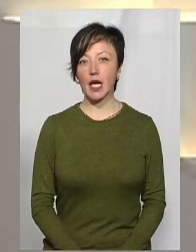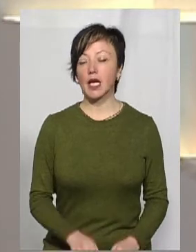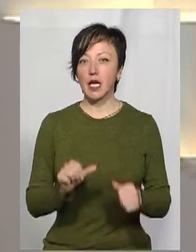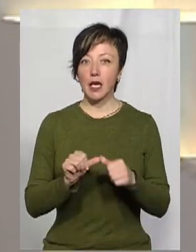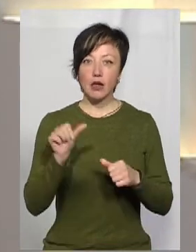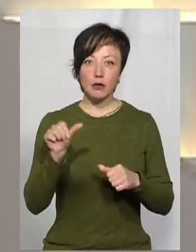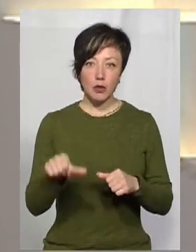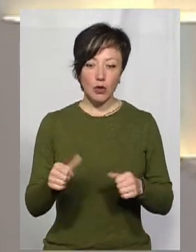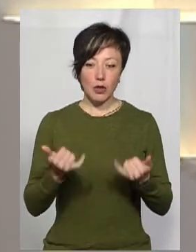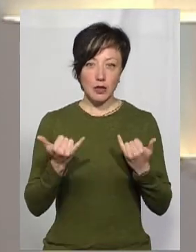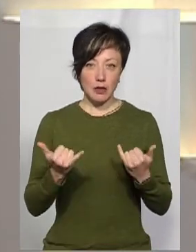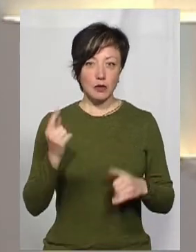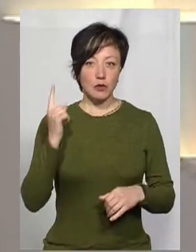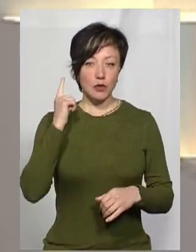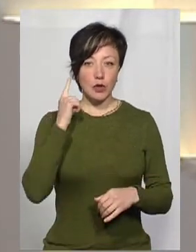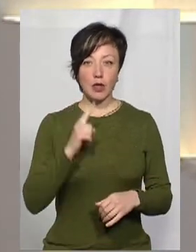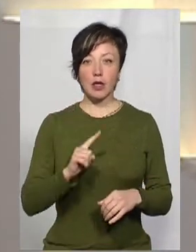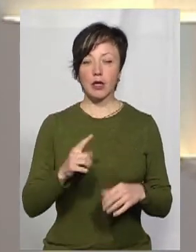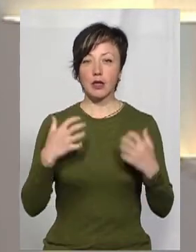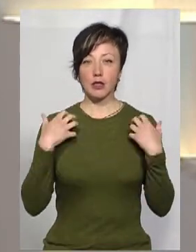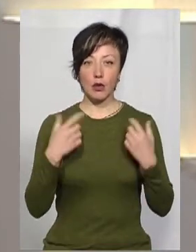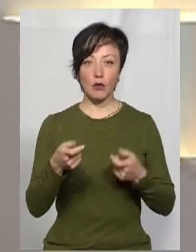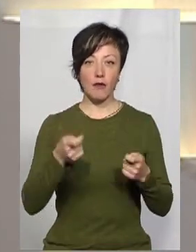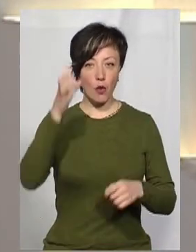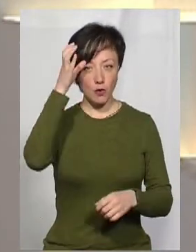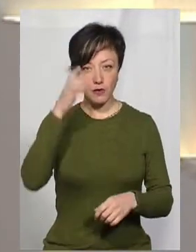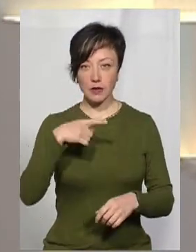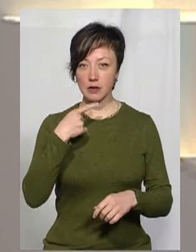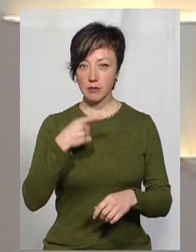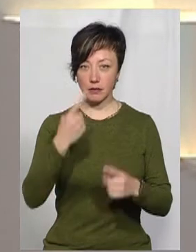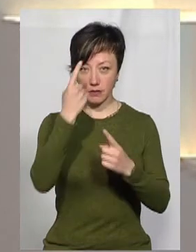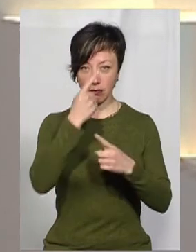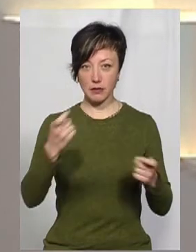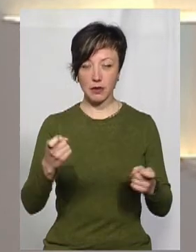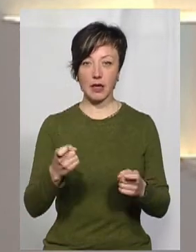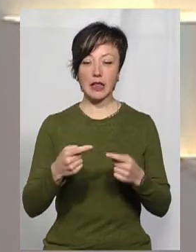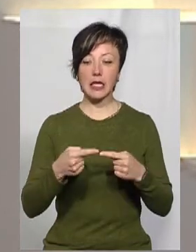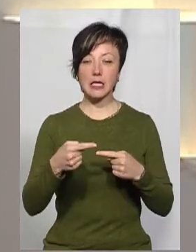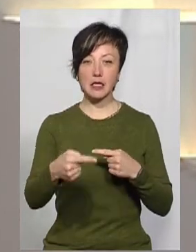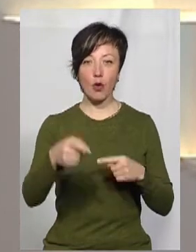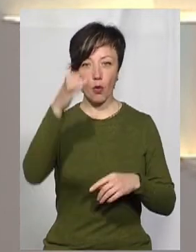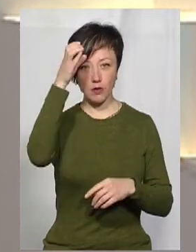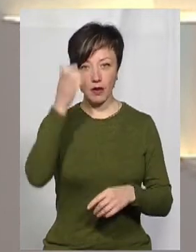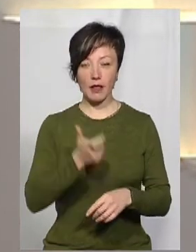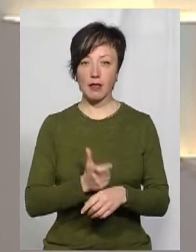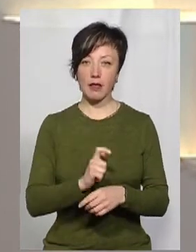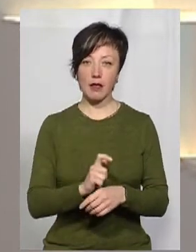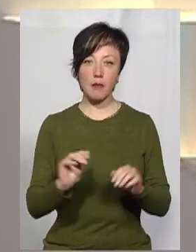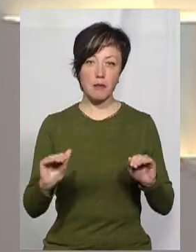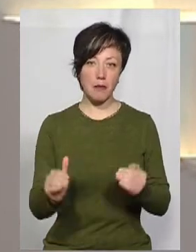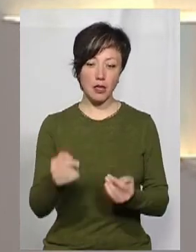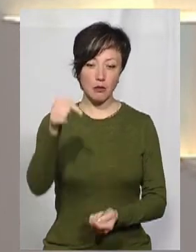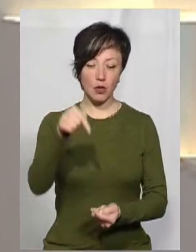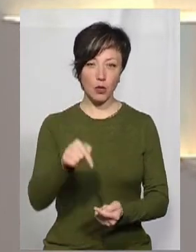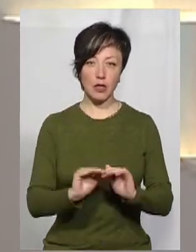Окрім того, що ми вже щойно почули, Тетяна Дупляк, силаючись на науковців, повідомила, що дистанційна освіта найменше підходить